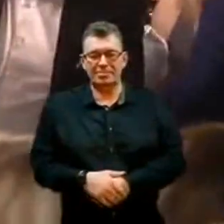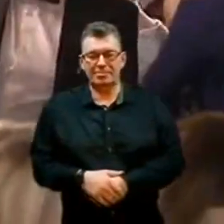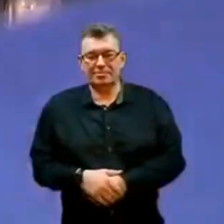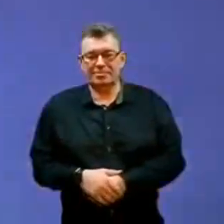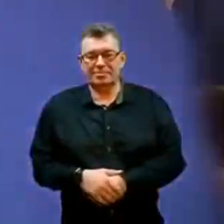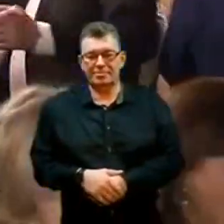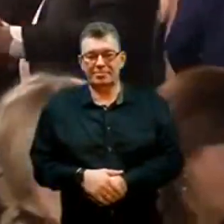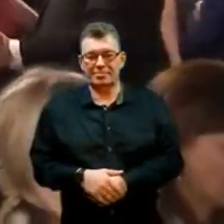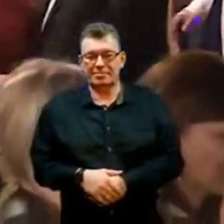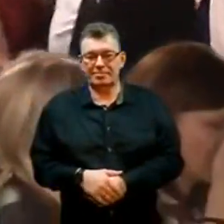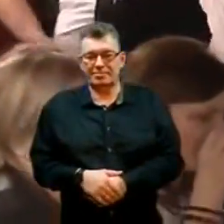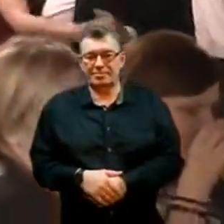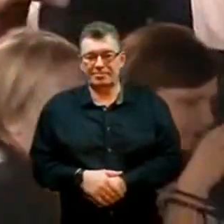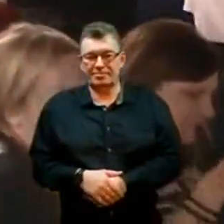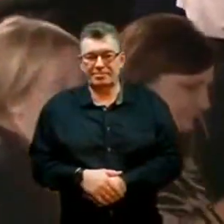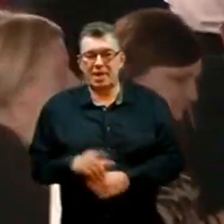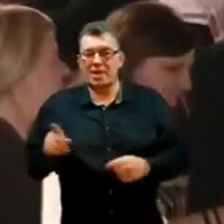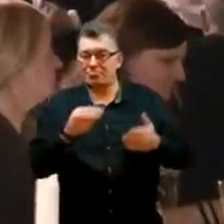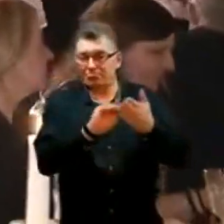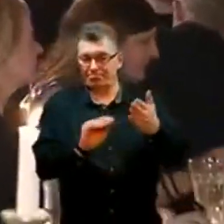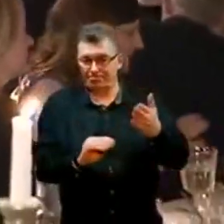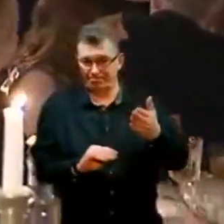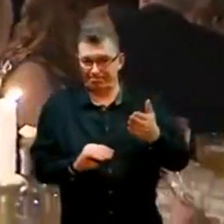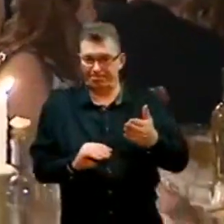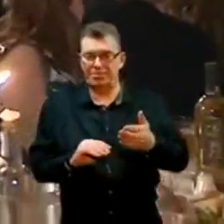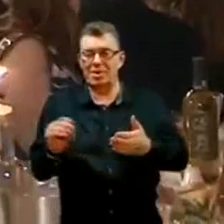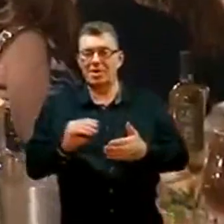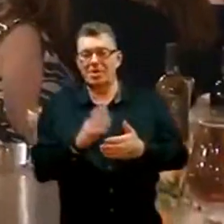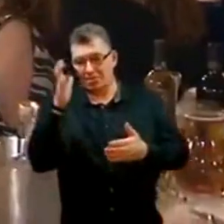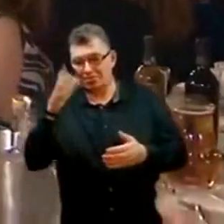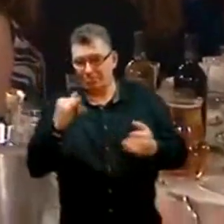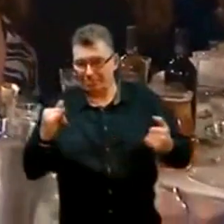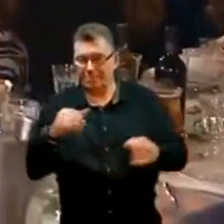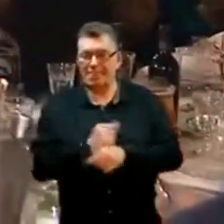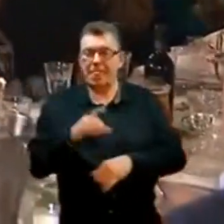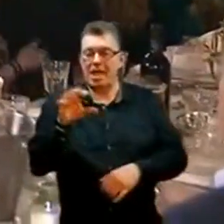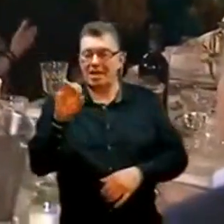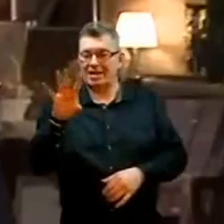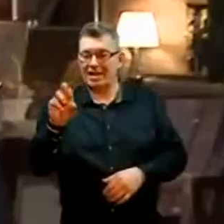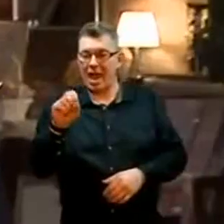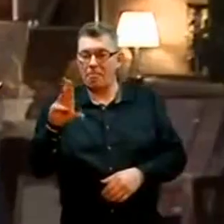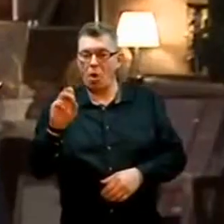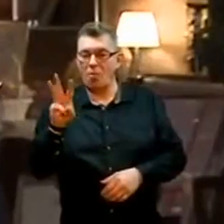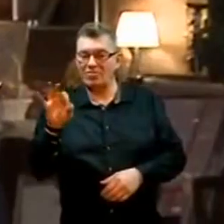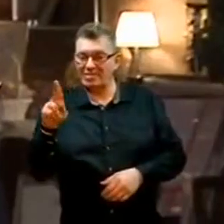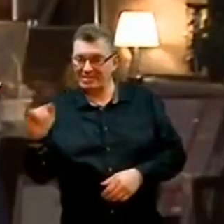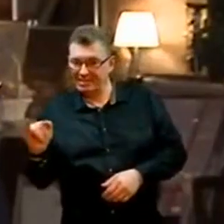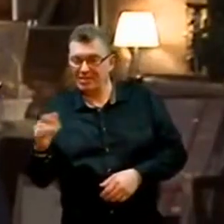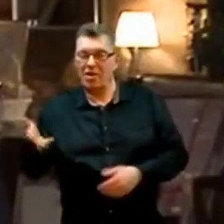Doktor poeta Paweł Grabowski razem ze swoją ekipą daje